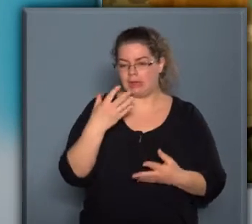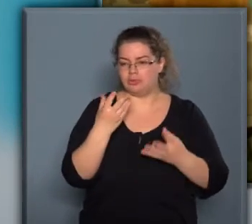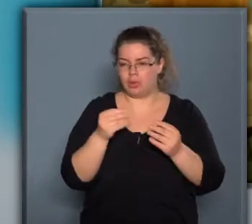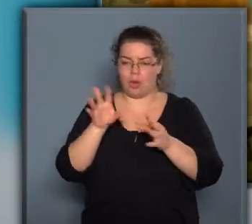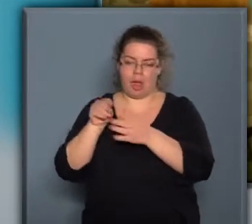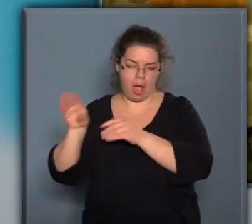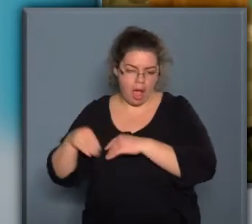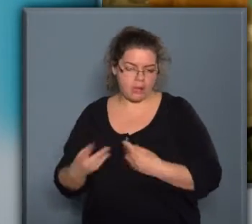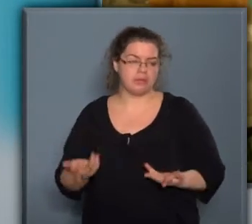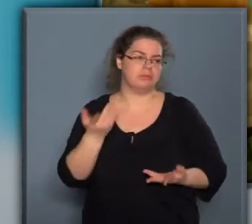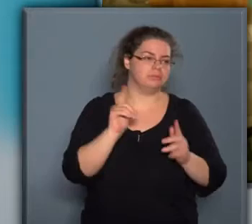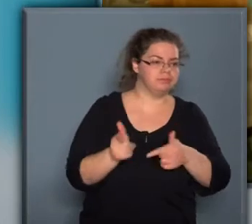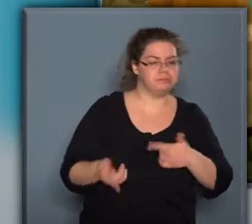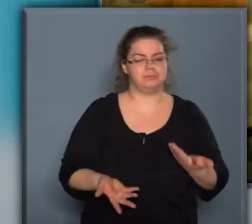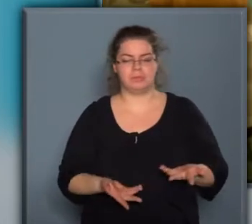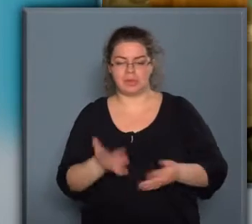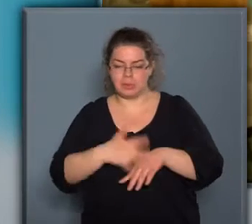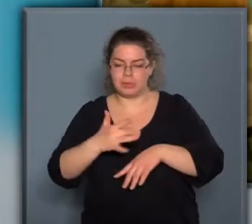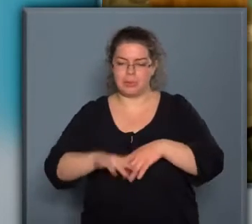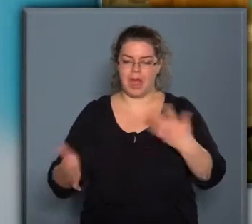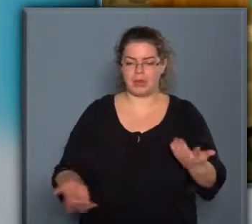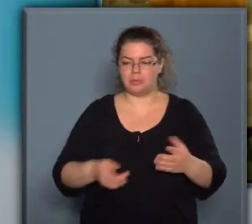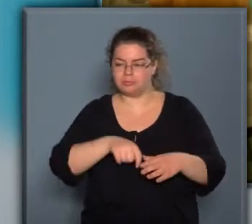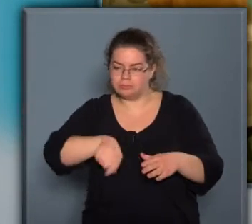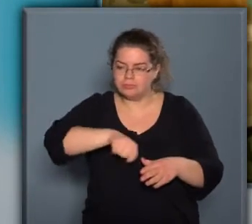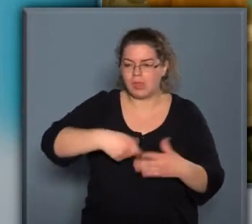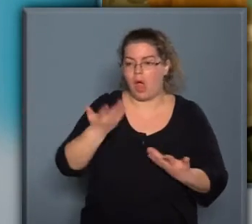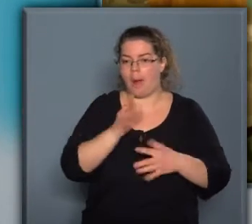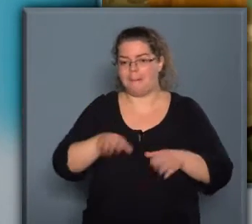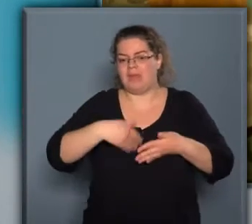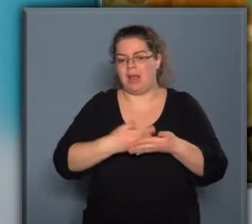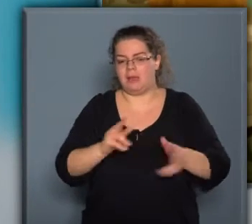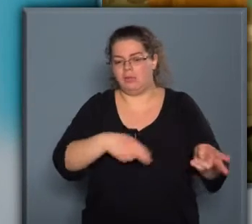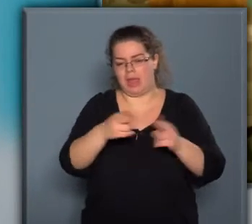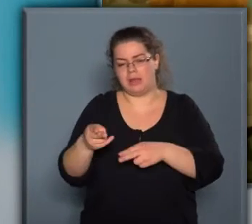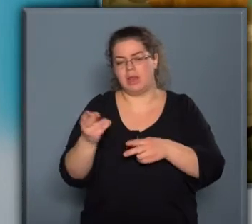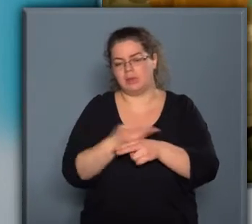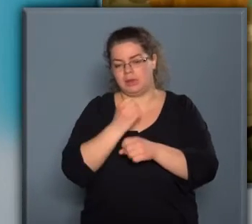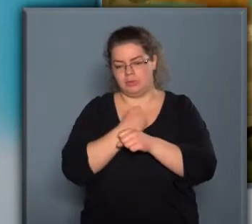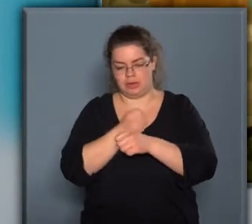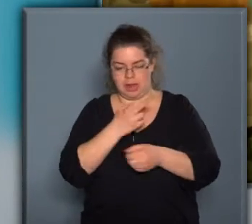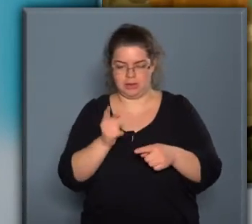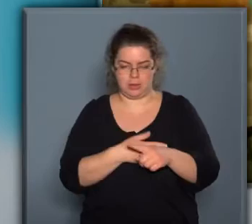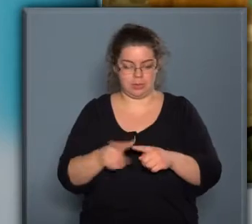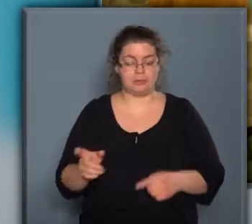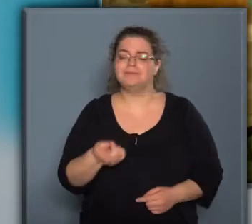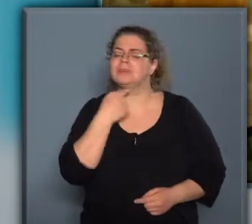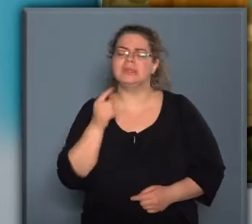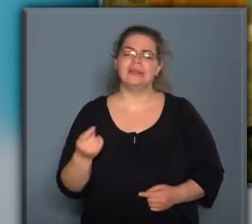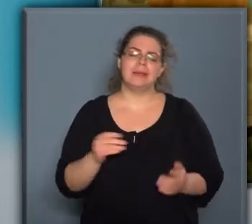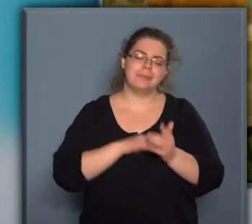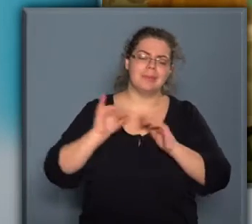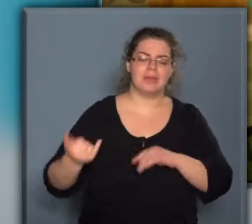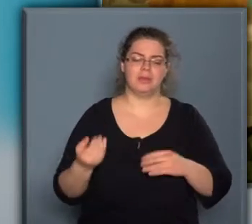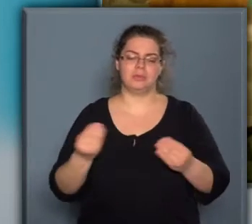ahhoz, hogy azokat is. Ha kipróbáltam, és megjár, vagy beválik, akkor szoktam csinálni többször. Árulj el nekem azért